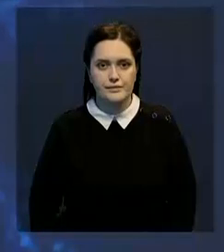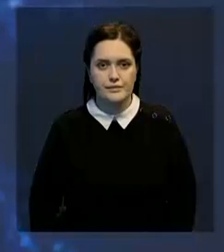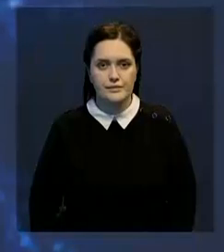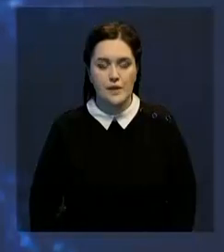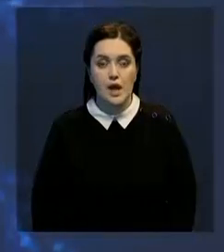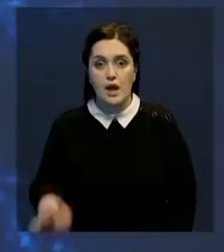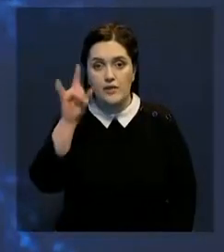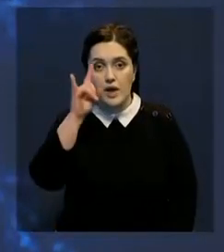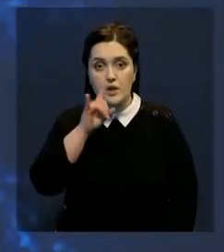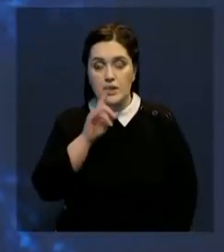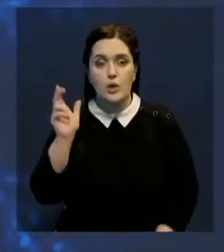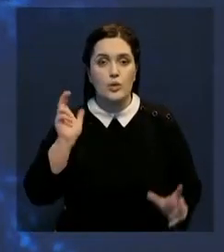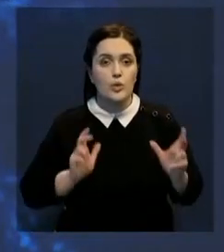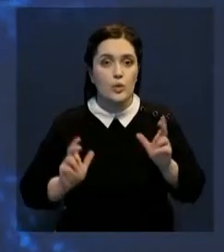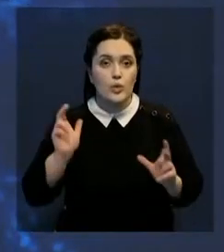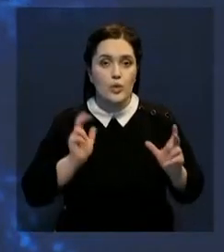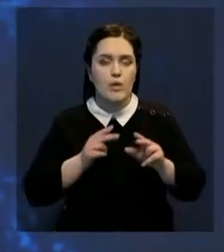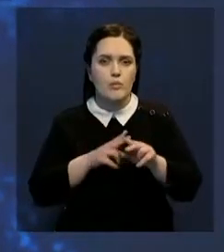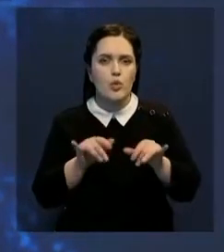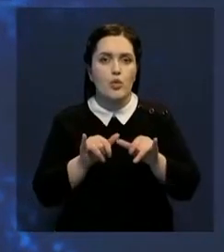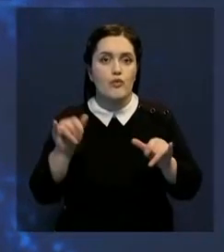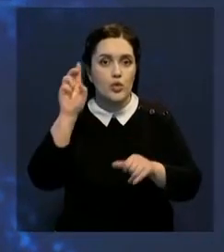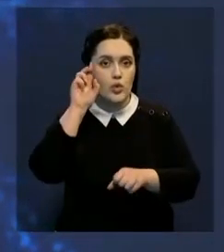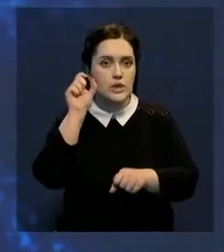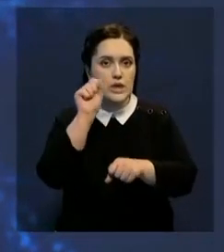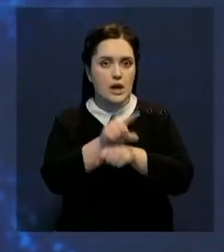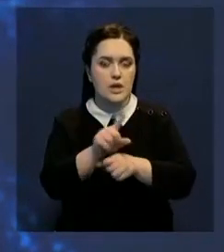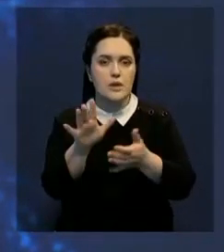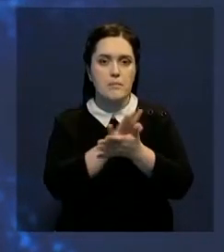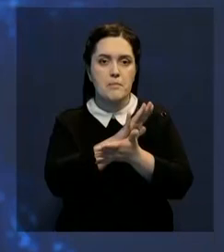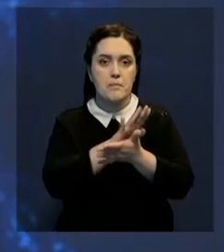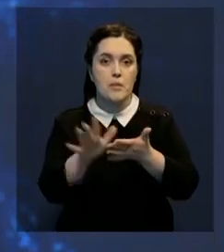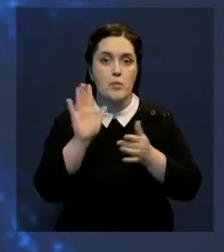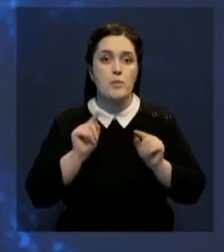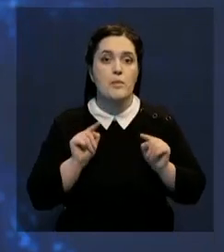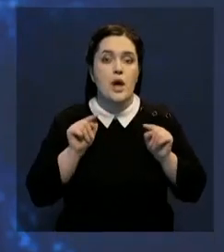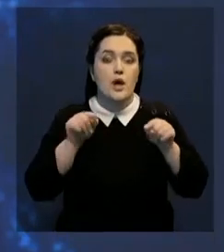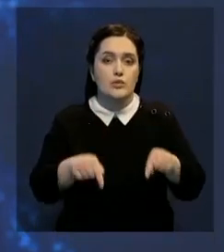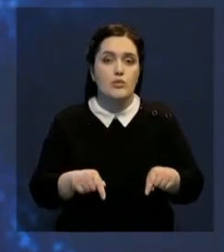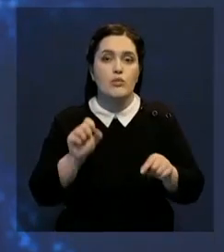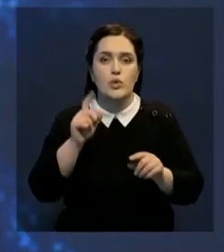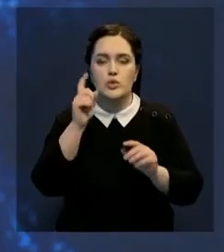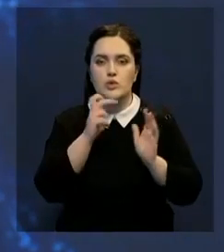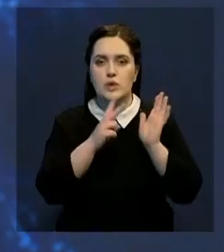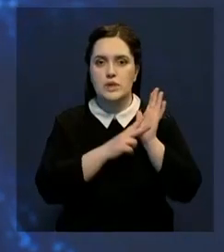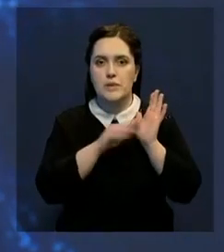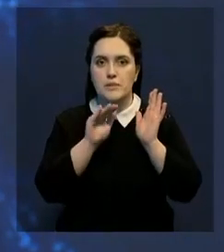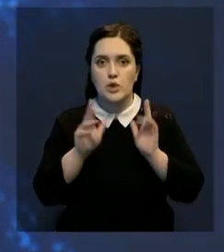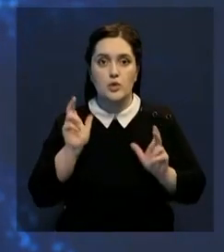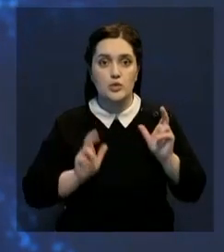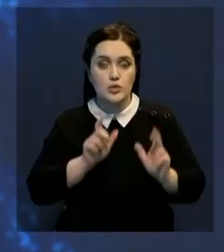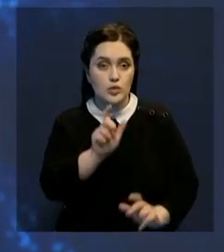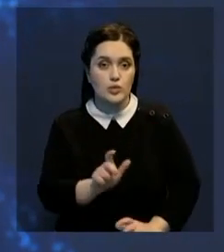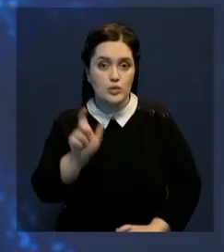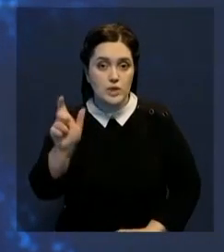В казахстанских колледжах увеличили госзаказ на обучение. В этом году бесплатно поступить в них смогут 107 тысяч студентов.